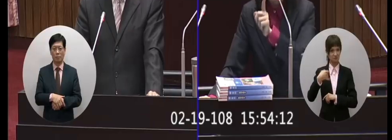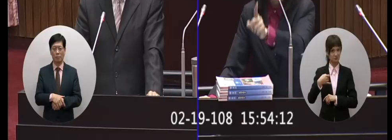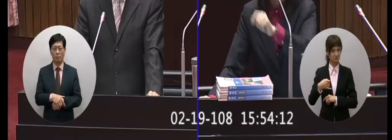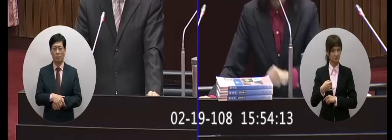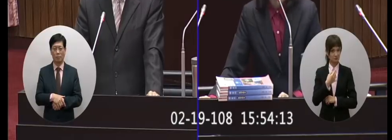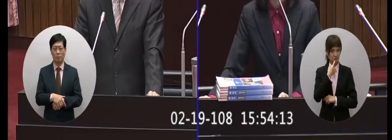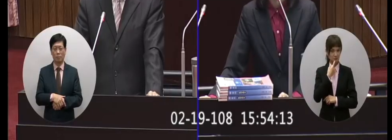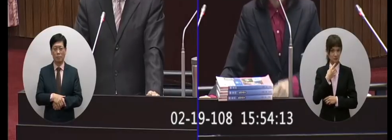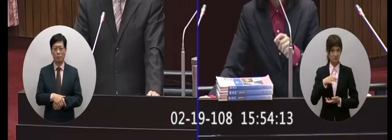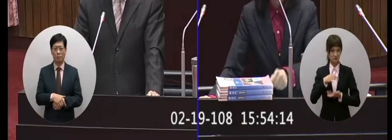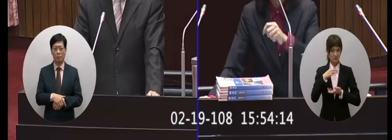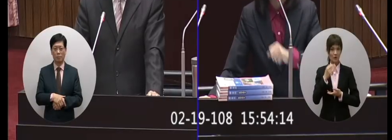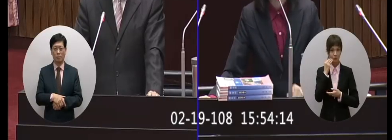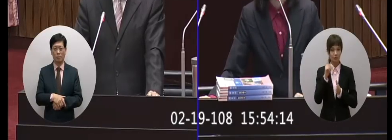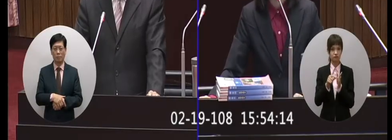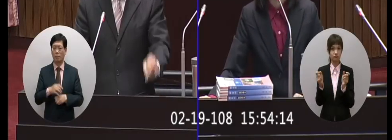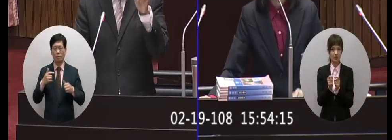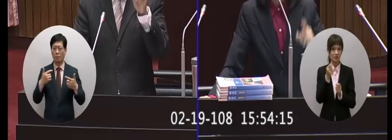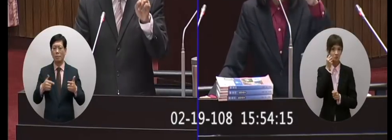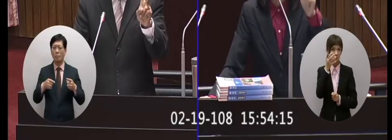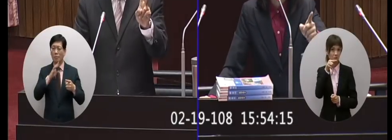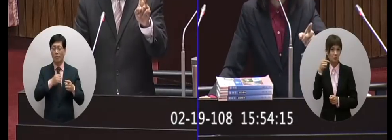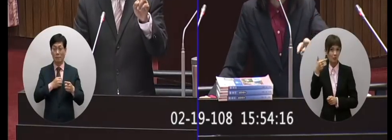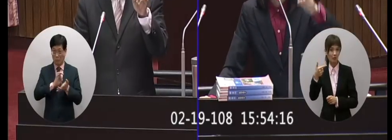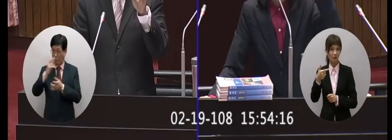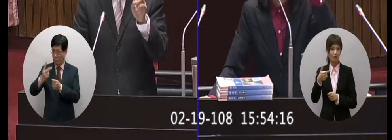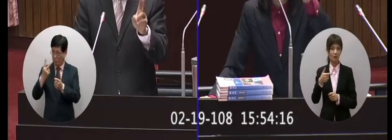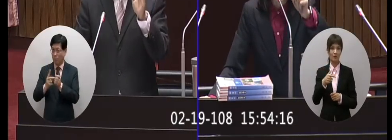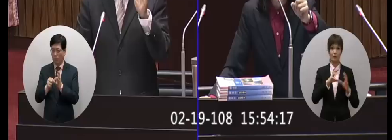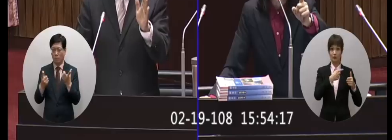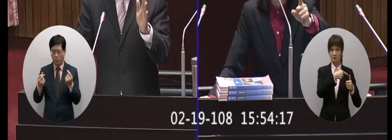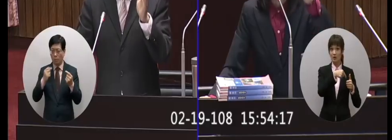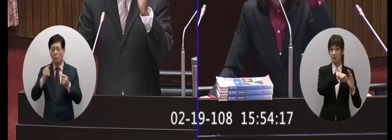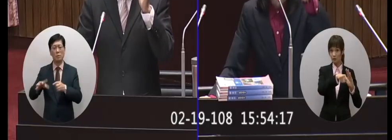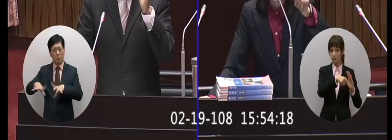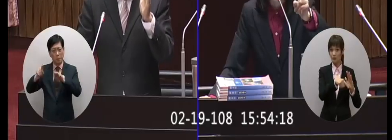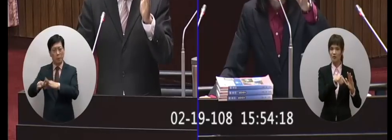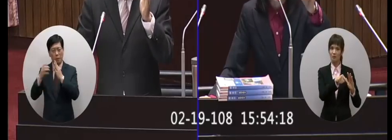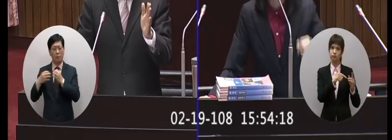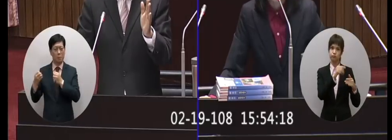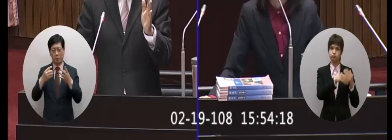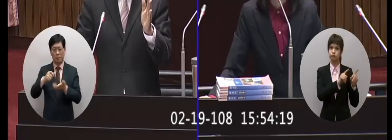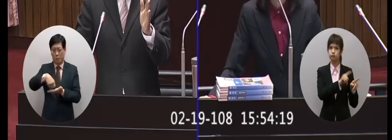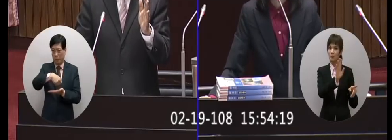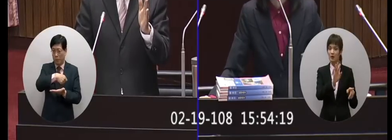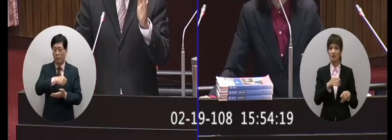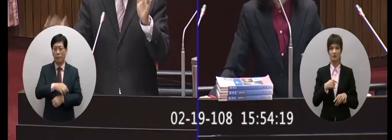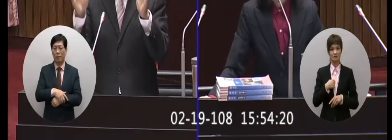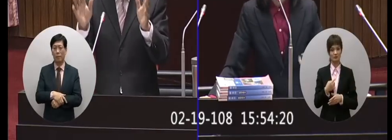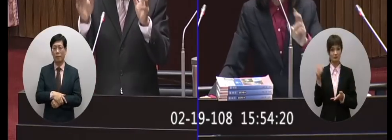縮到四到六個月好了國教院我標準結果你一個月兩個月都不到